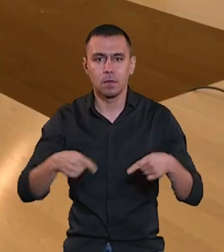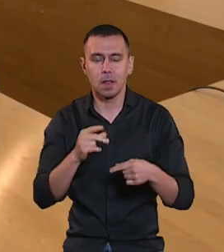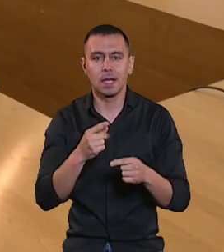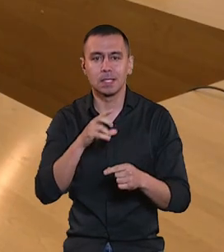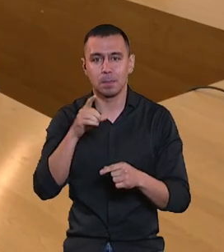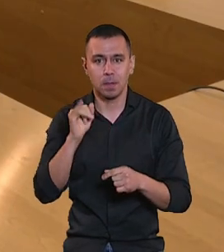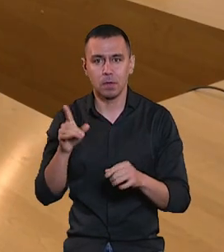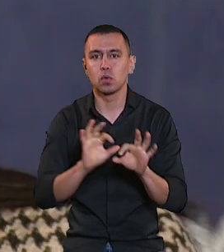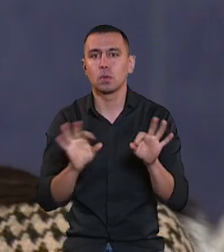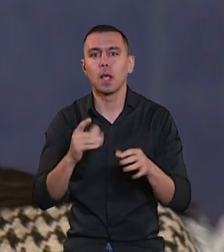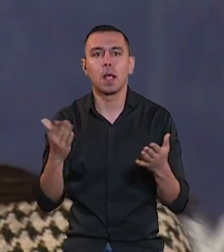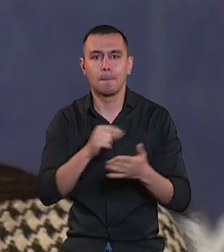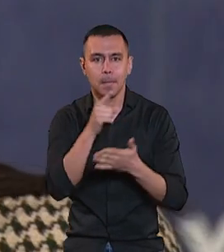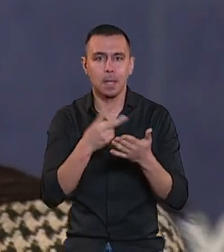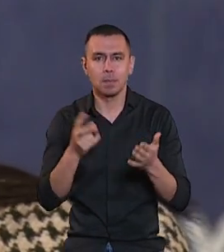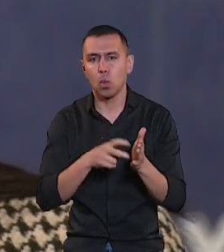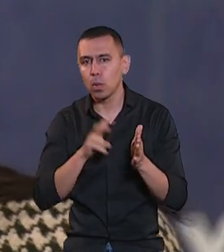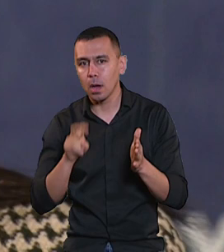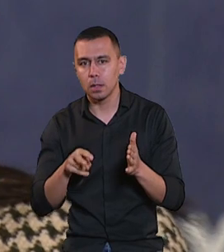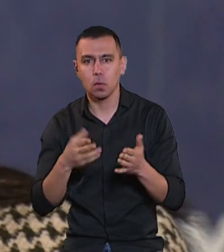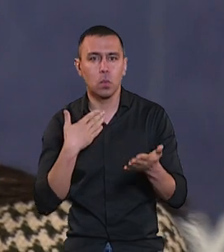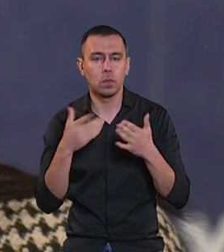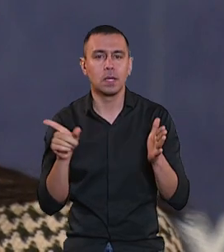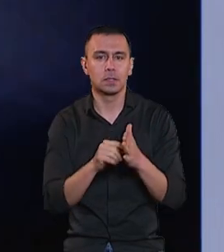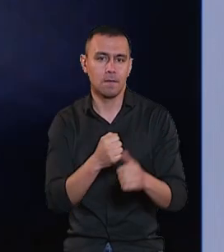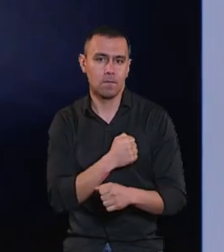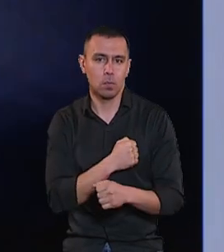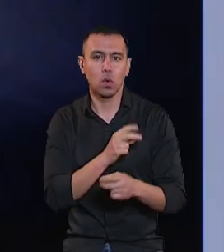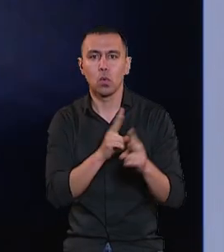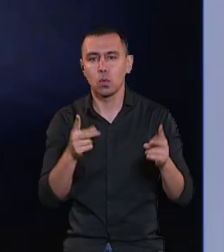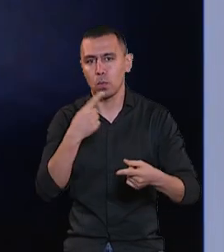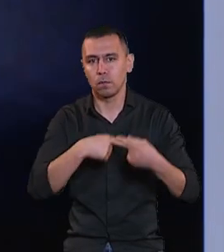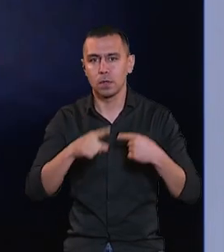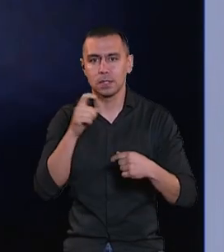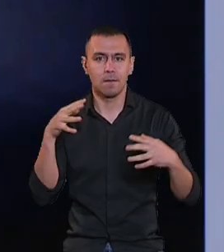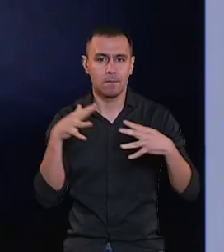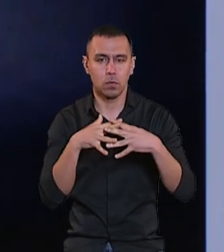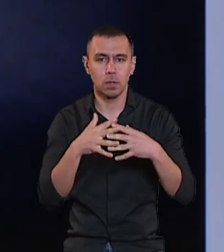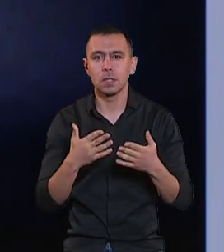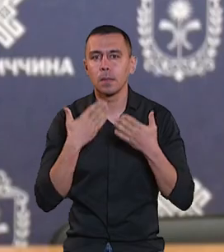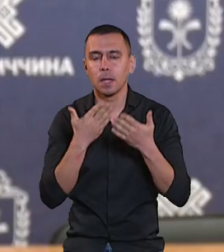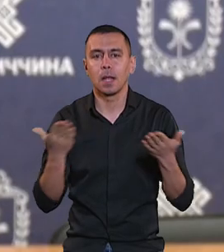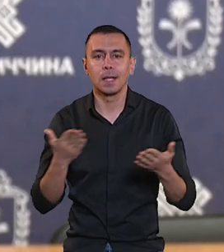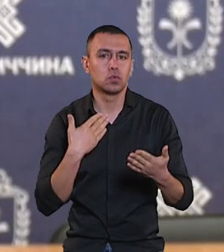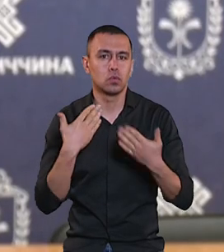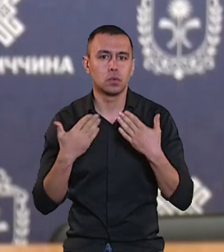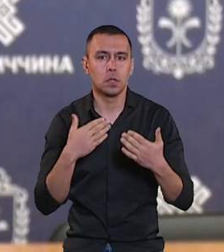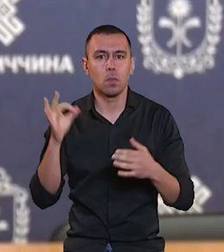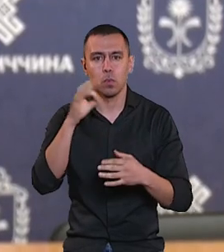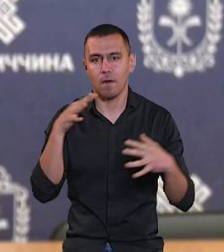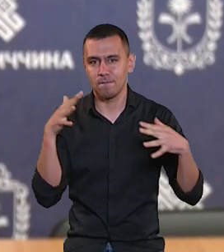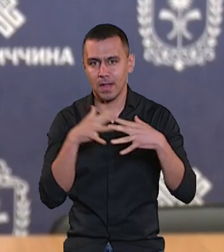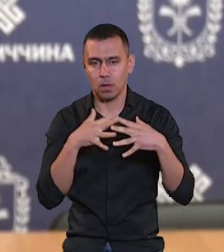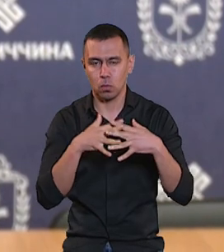ЗМІ, вона розповіла, яких питань треба уникати, комунікуючи з воїнами, які повернулися з фронту. Запитання, які стосуються про війну.